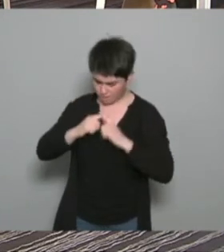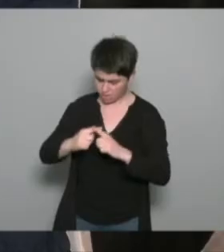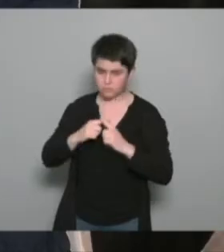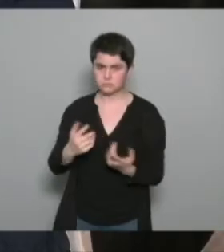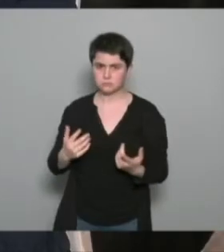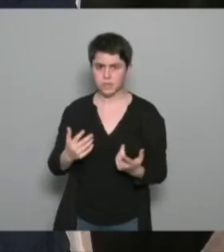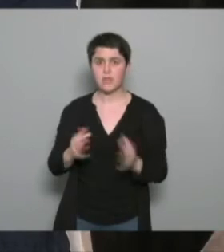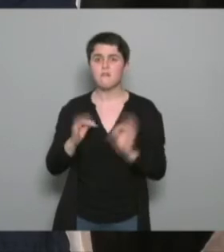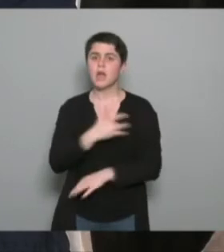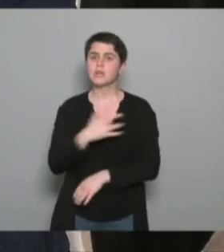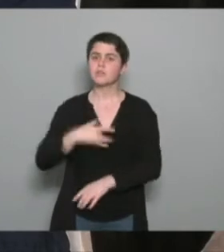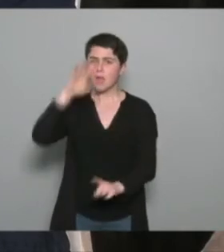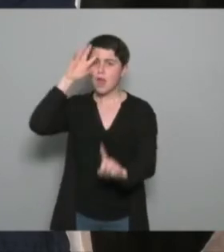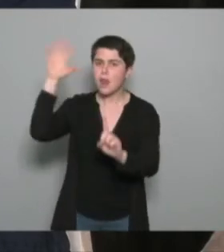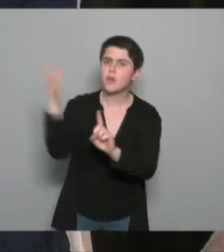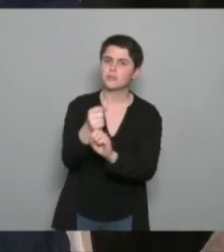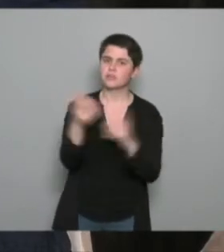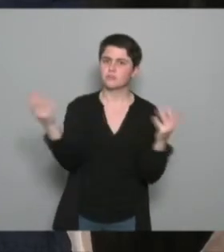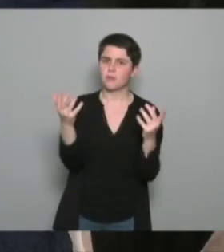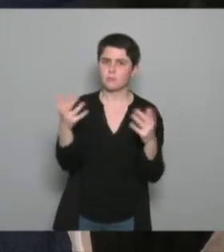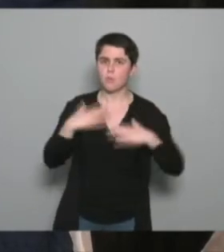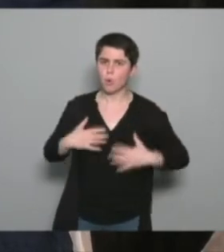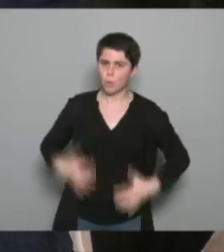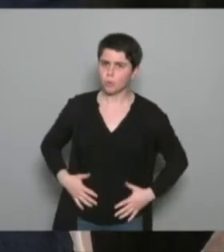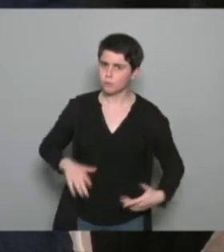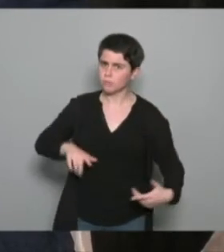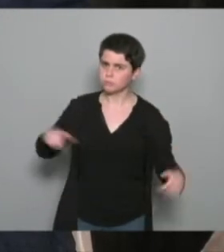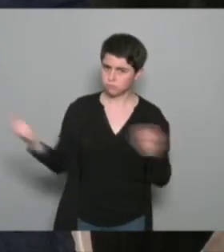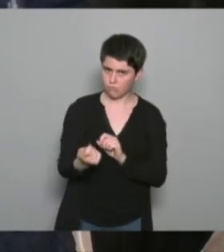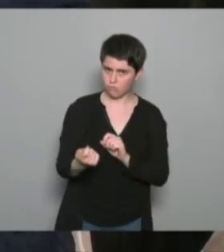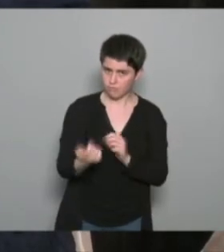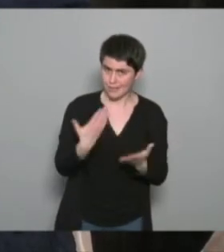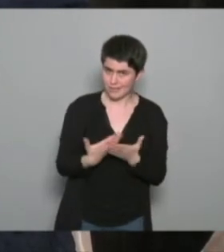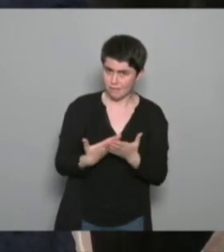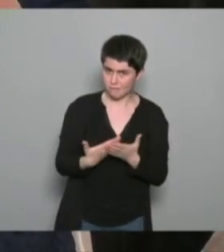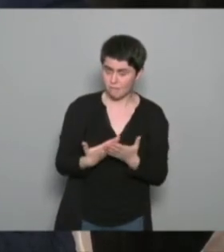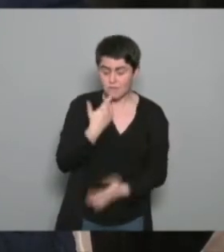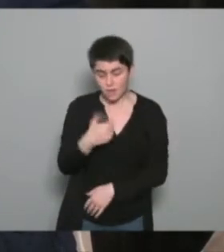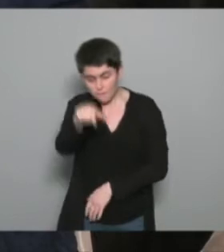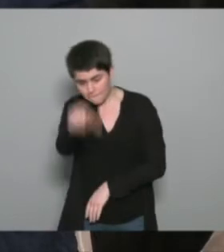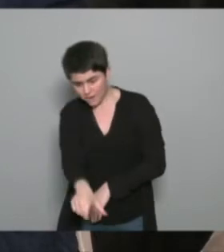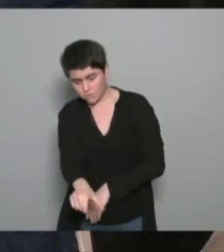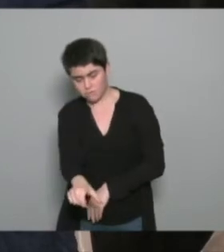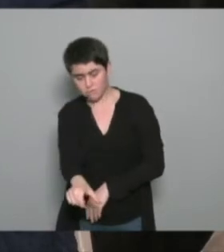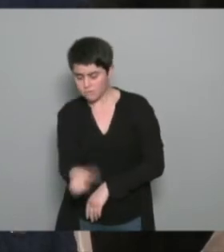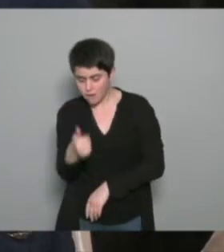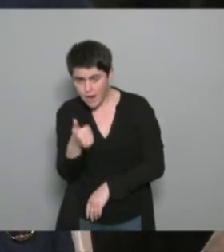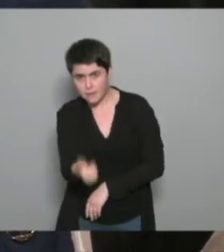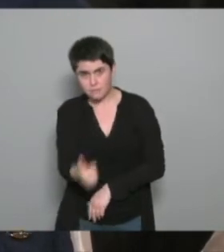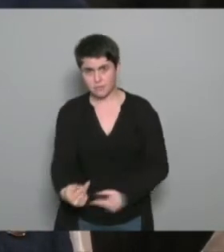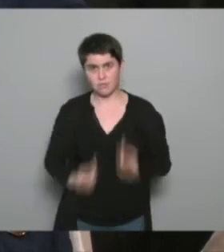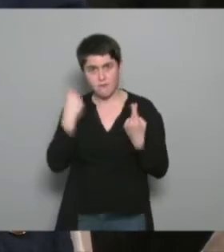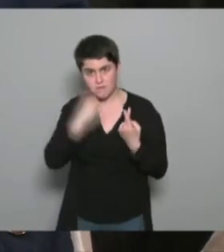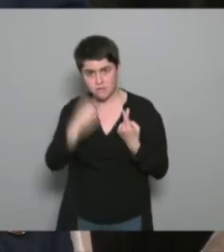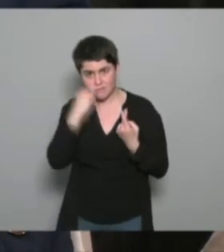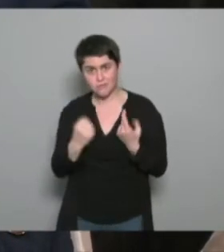l'objectif c'est bien de modifier un comportement ça c'est un objectif c'est-à-dire qu'on veut que la personne au quotidien modifie son